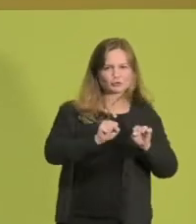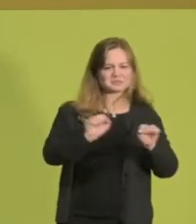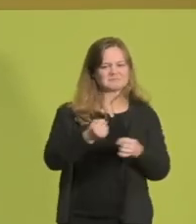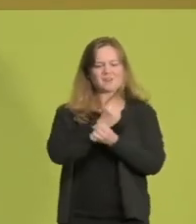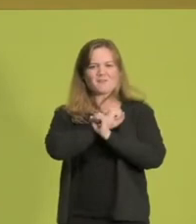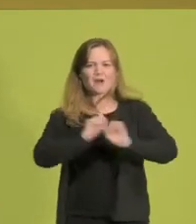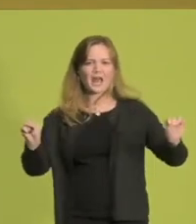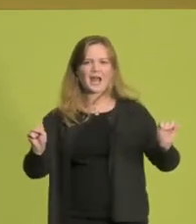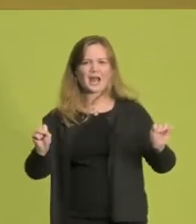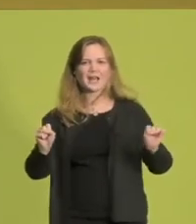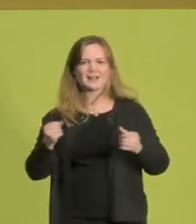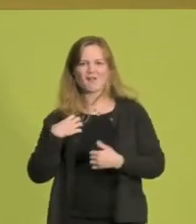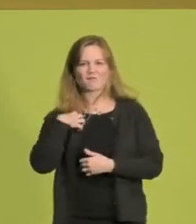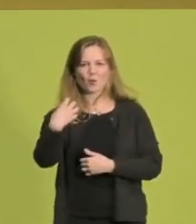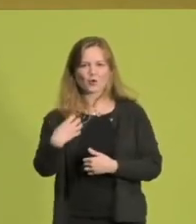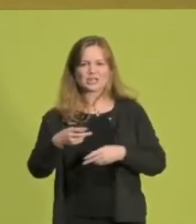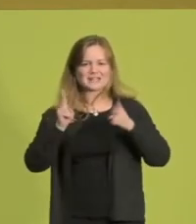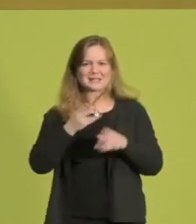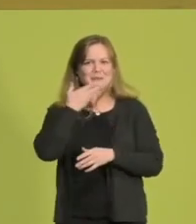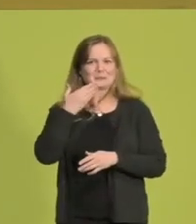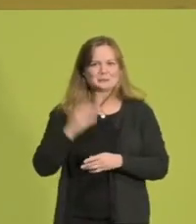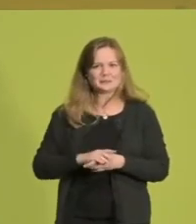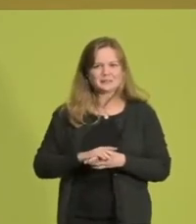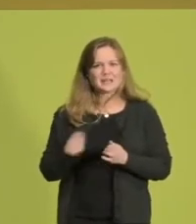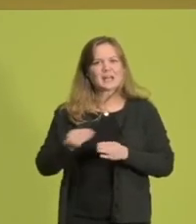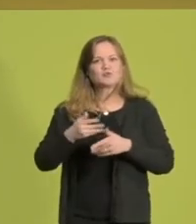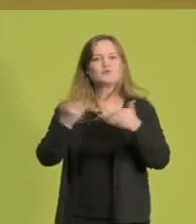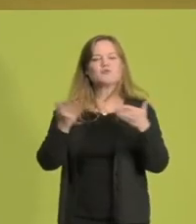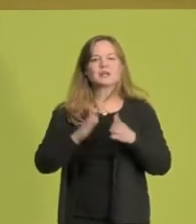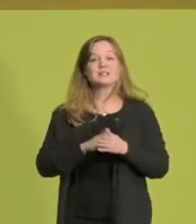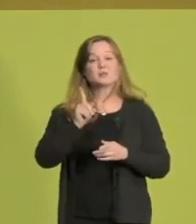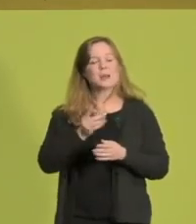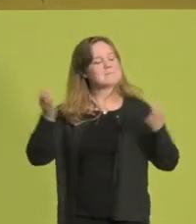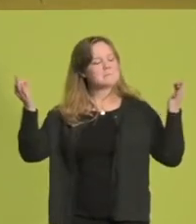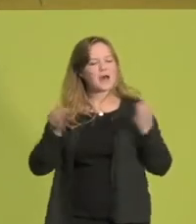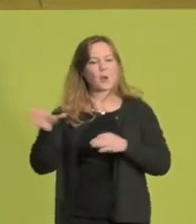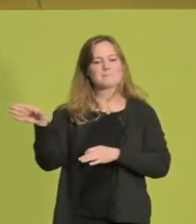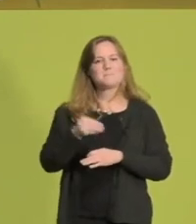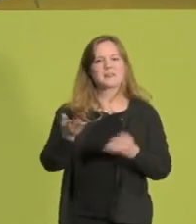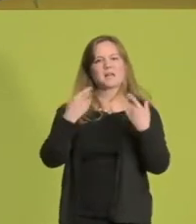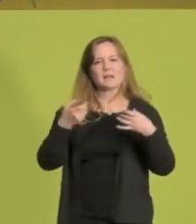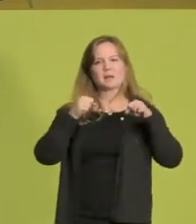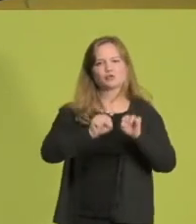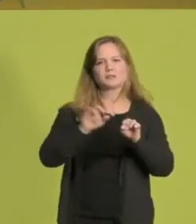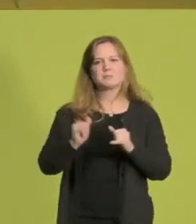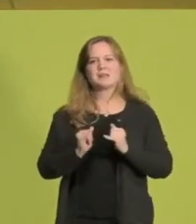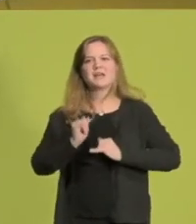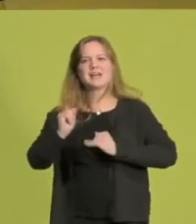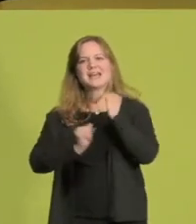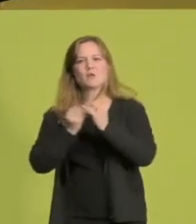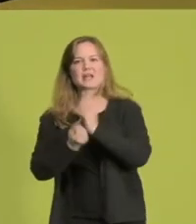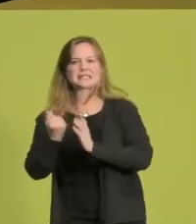Wohlstand, keine Sicherheit. Ich würde sogar noch weitergehen. Nur mit Klimaschutz, mit Innovation, mit sozialer